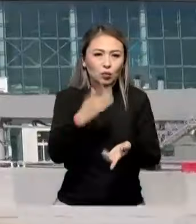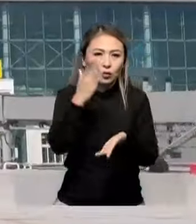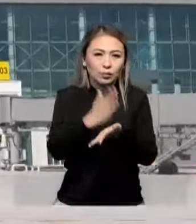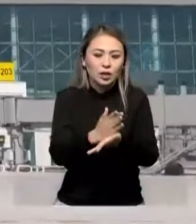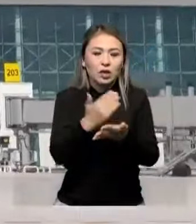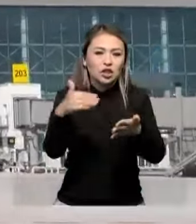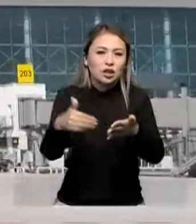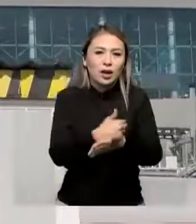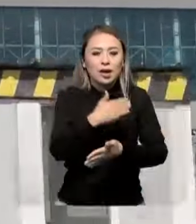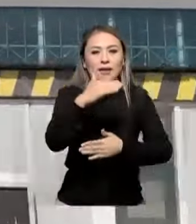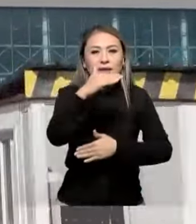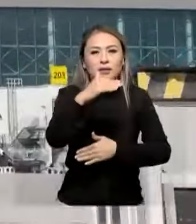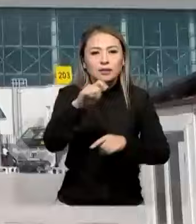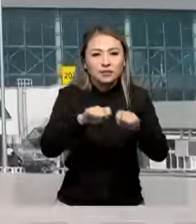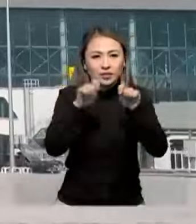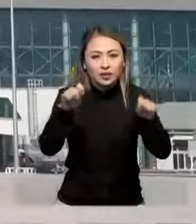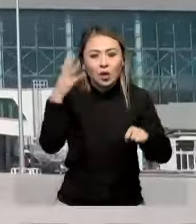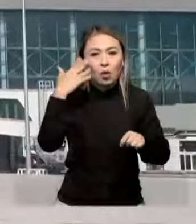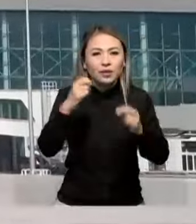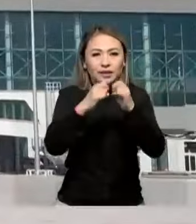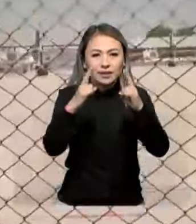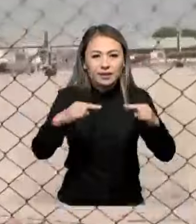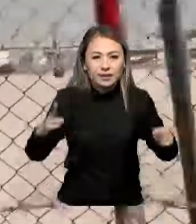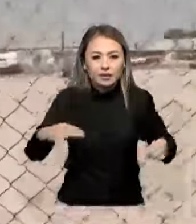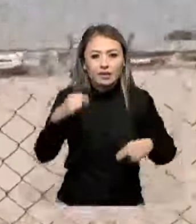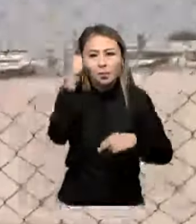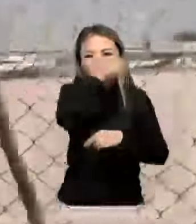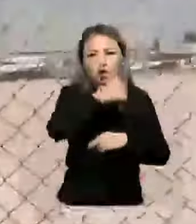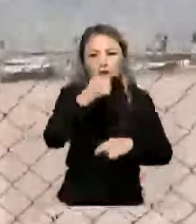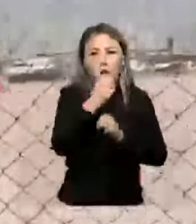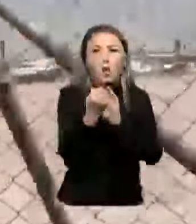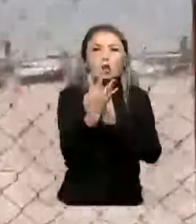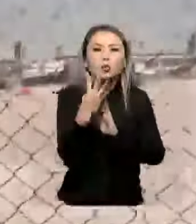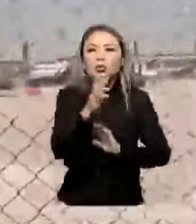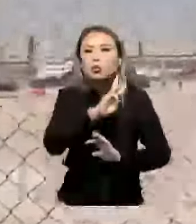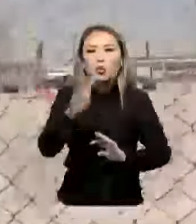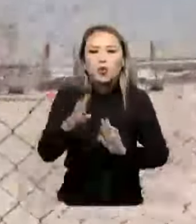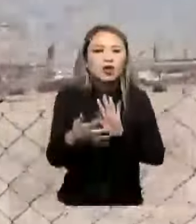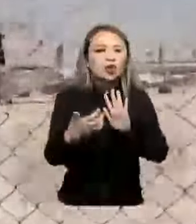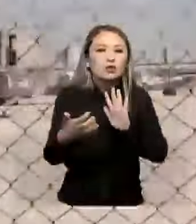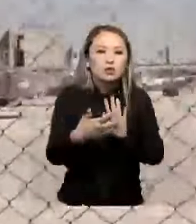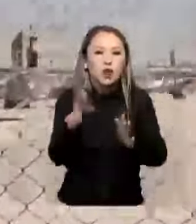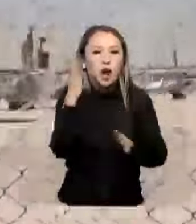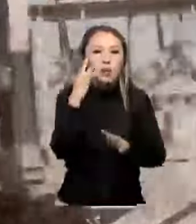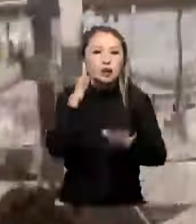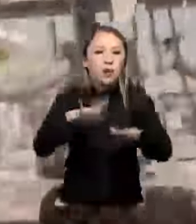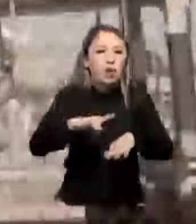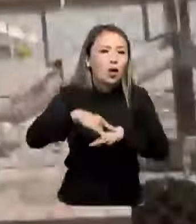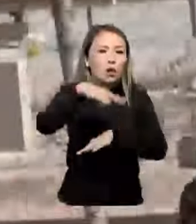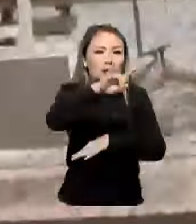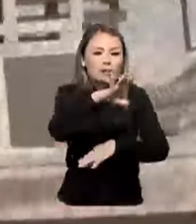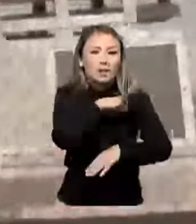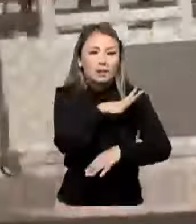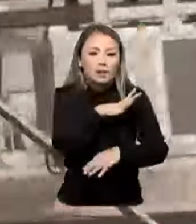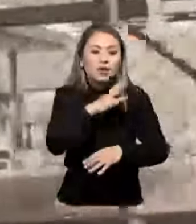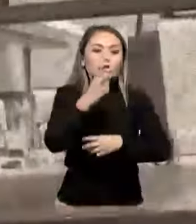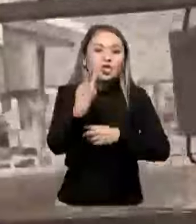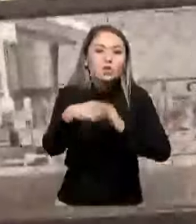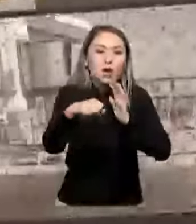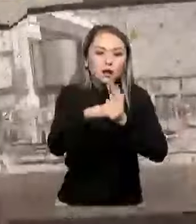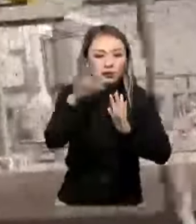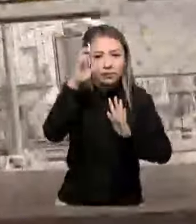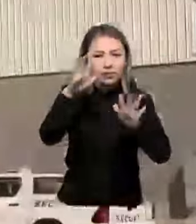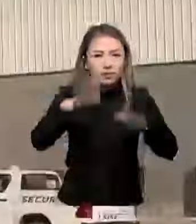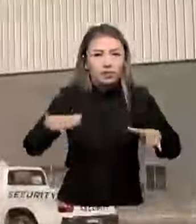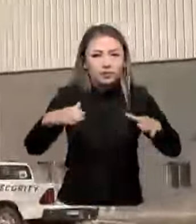Жаңа терминал үске қосылған соң бұл нысанының жүктемесі жылына 14 миллион жолаушыға жетпек. Алматы өз жайынан осыңғы дейін әлемнің 26 мемлекетіне